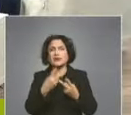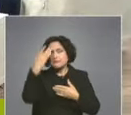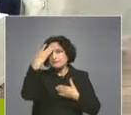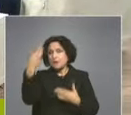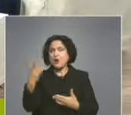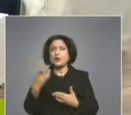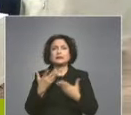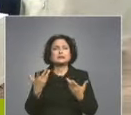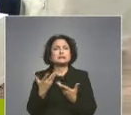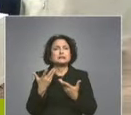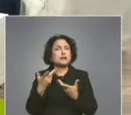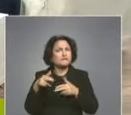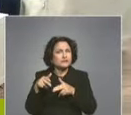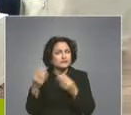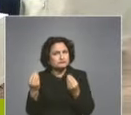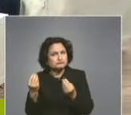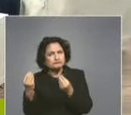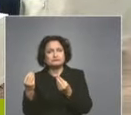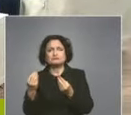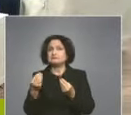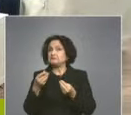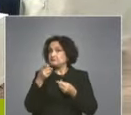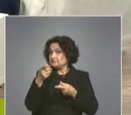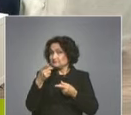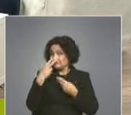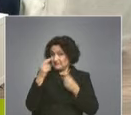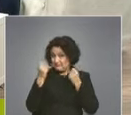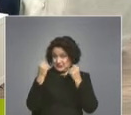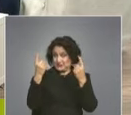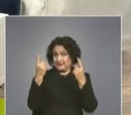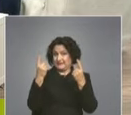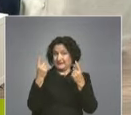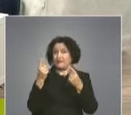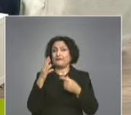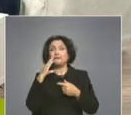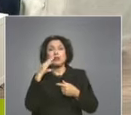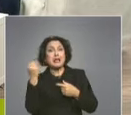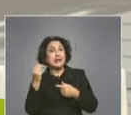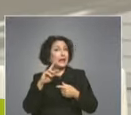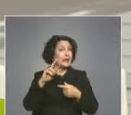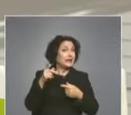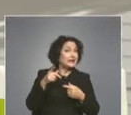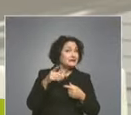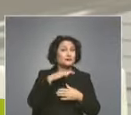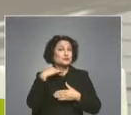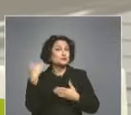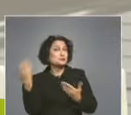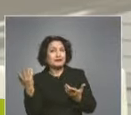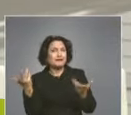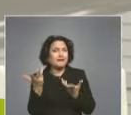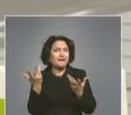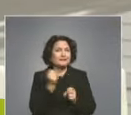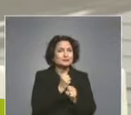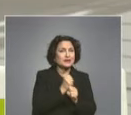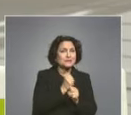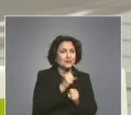нещо да се оплаче, дали всичко върви наред. Излежда доста впечатлен от фанция, във България или в чужбина ще работите? Ами това е един въпрос,